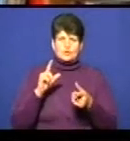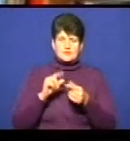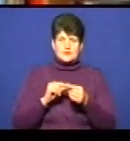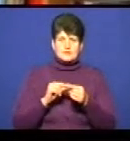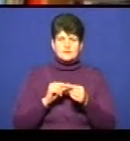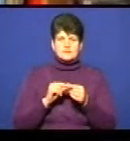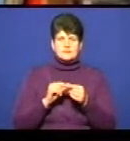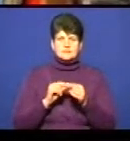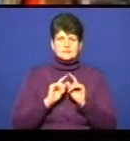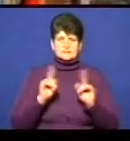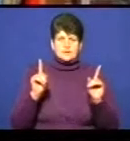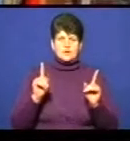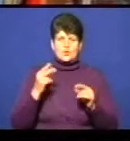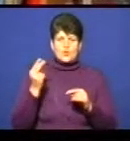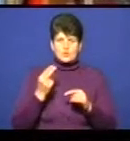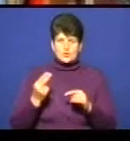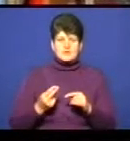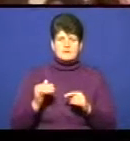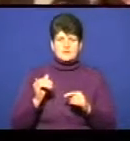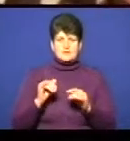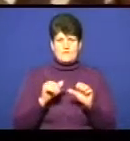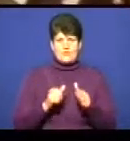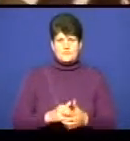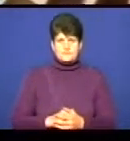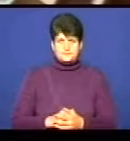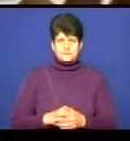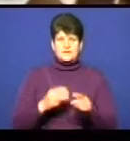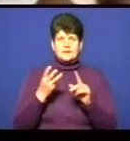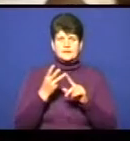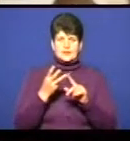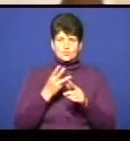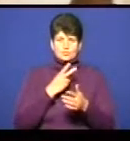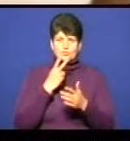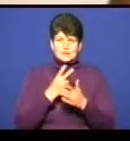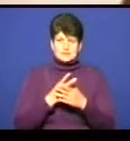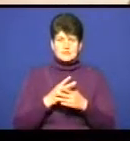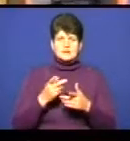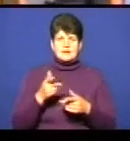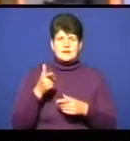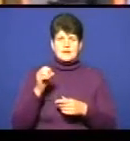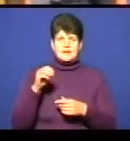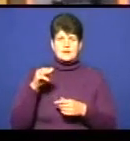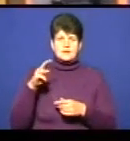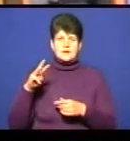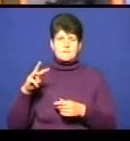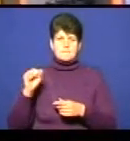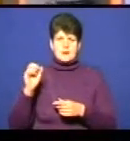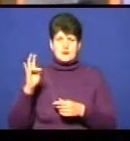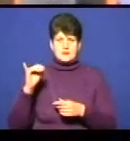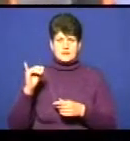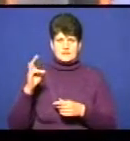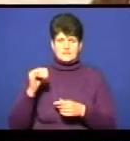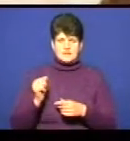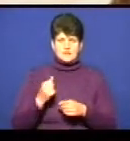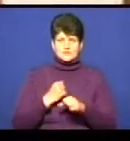контрастних кольорів і контрастних форм». Третєю показали колекцію «Гетьманівна», яка розроблена на основі одягу